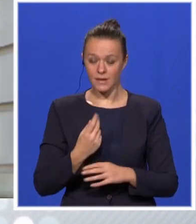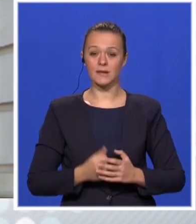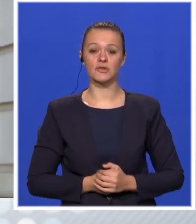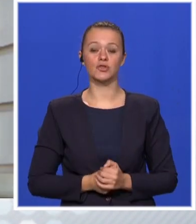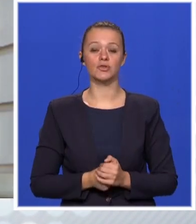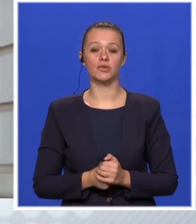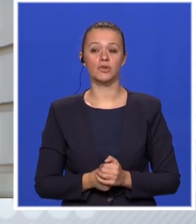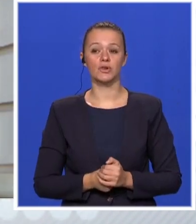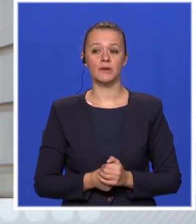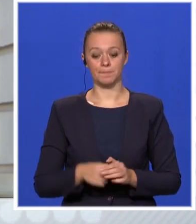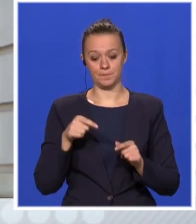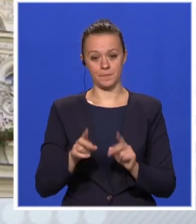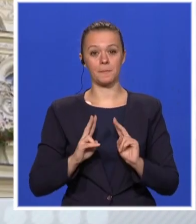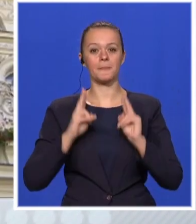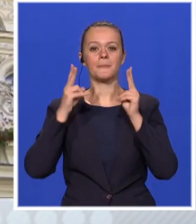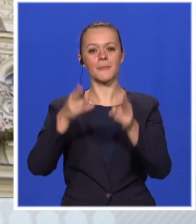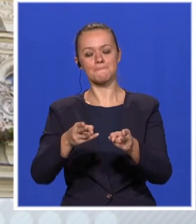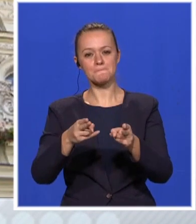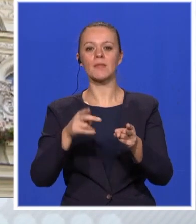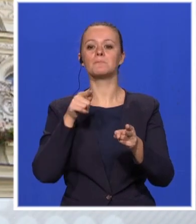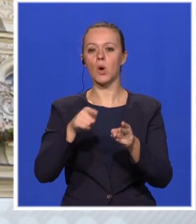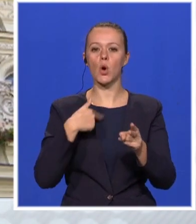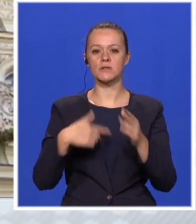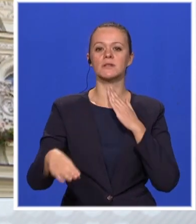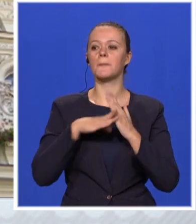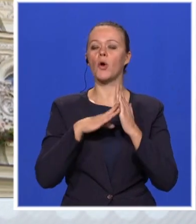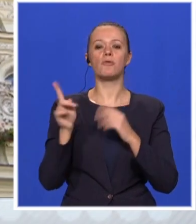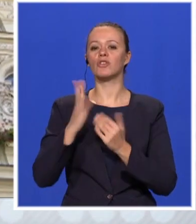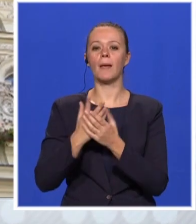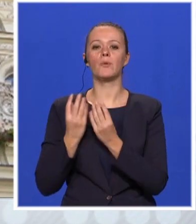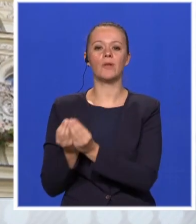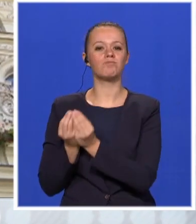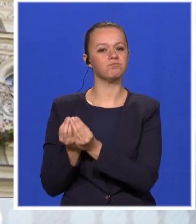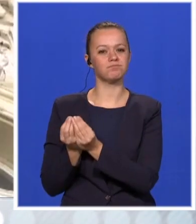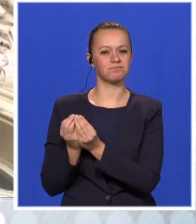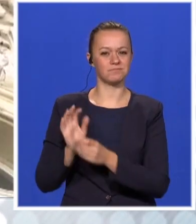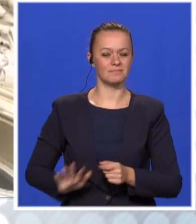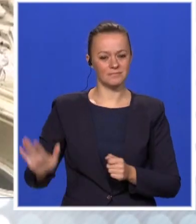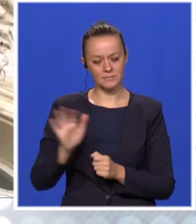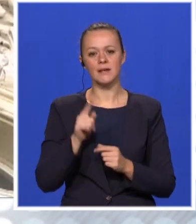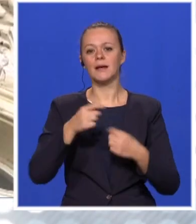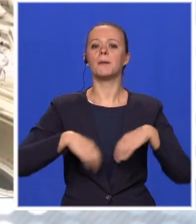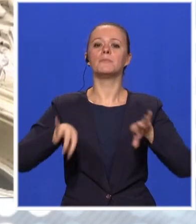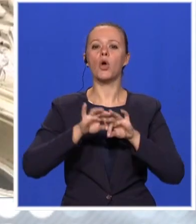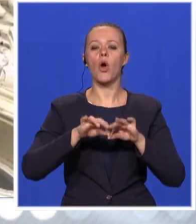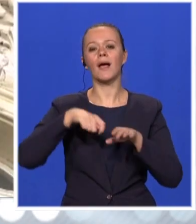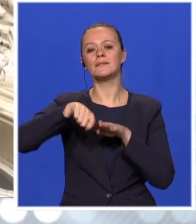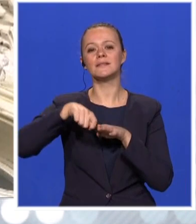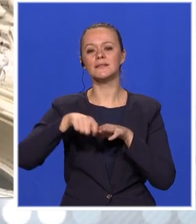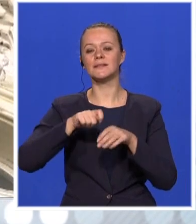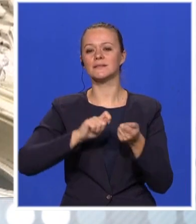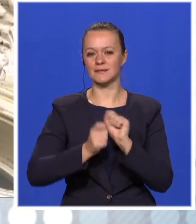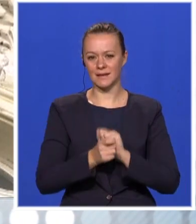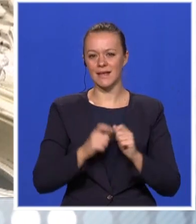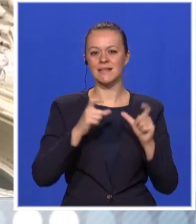i koji bi trebao da rastareti i taj zapadni pritisak saobraćaja u Novom Sadu, jeste svakako projekat rekonstrukcije Spensa, ali smo